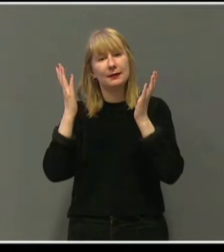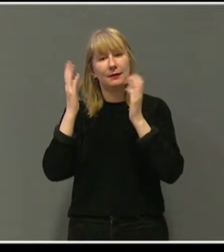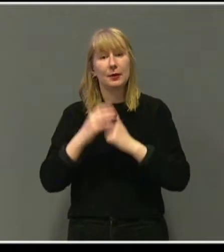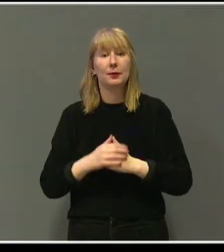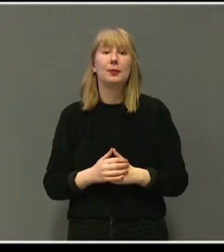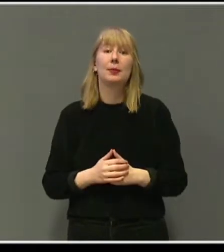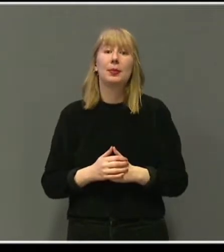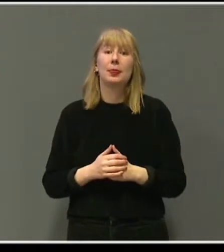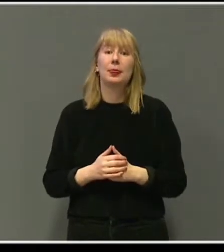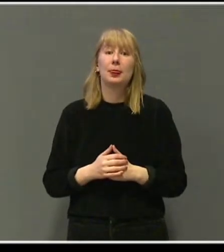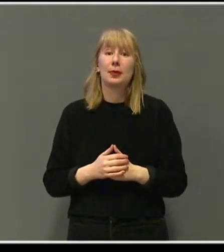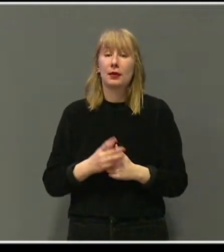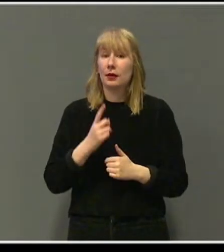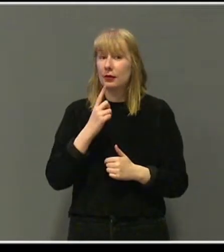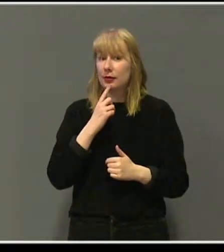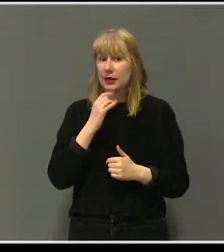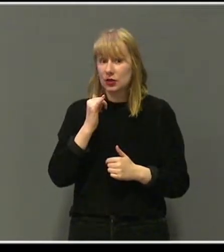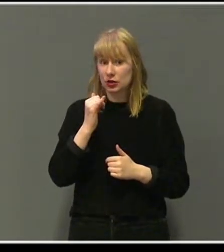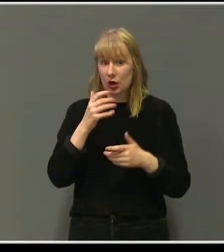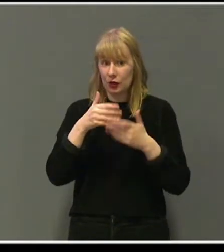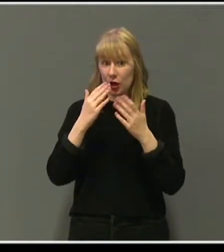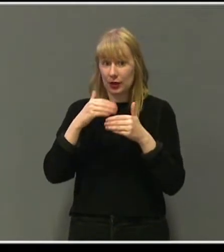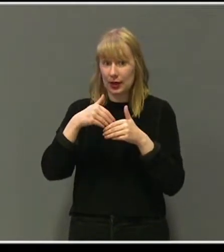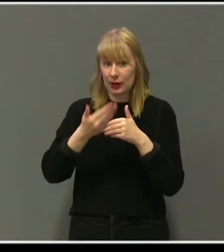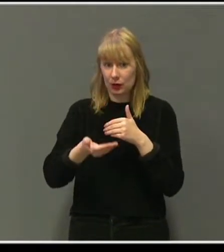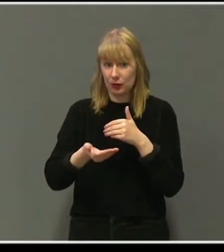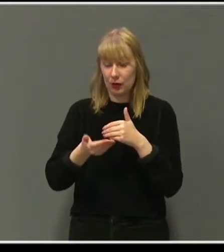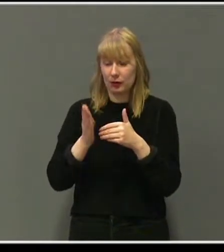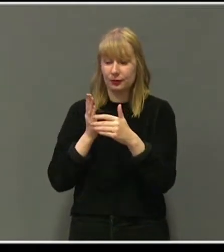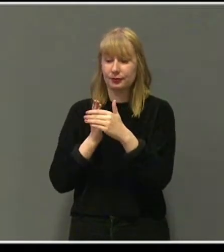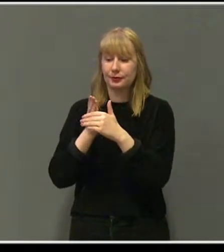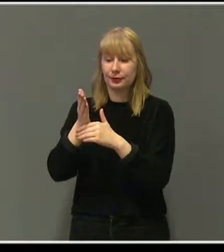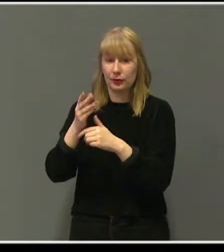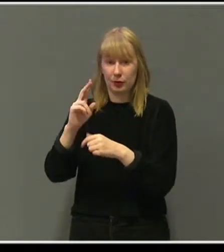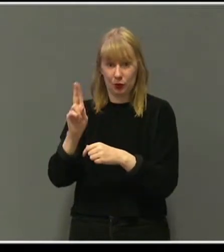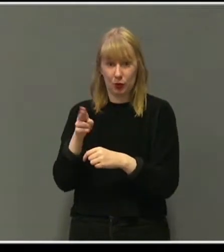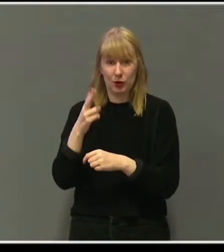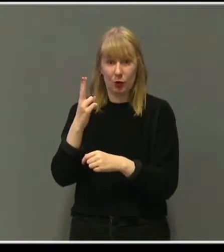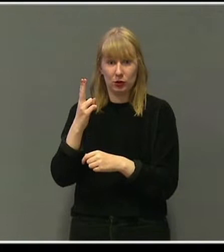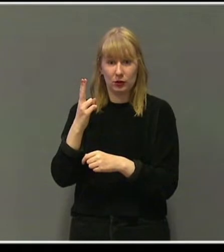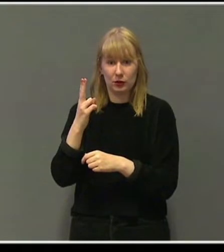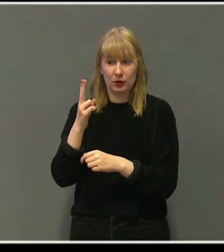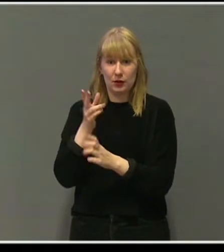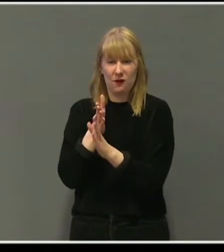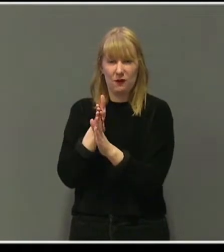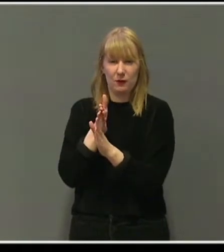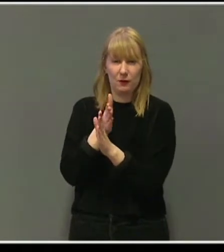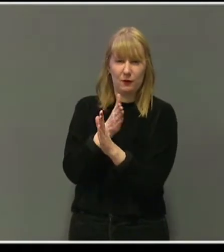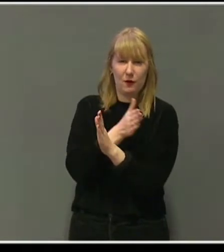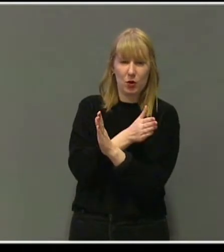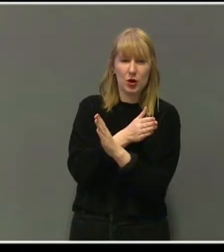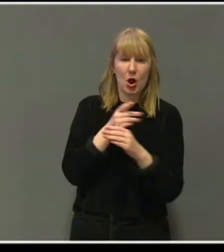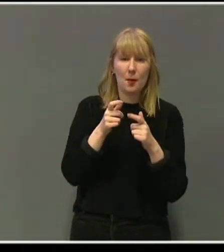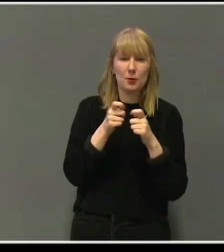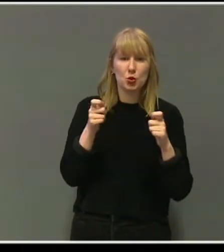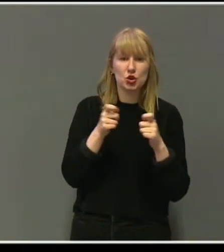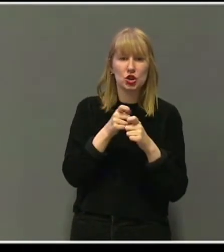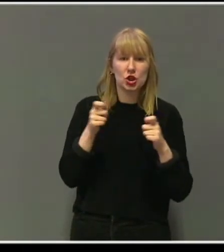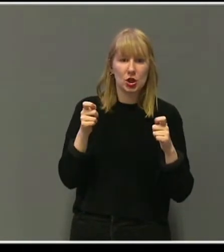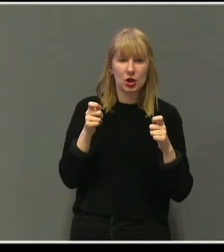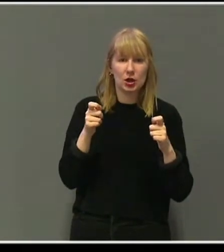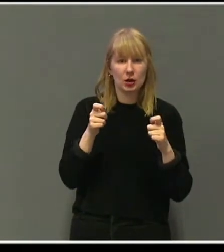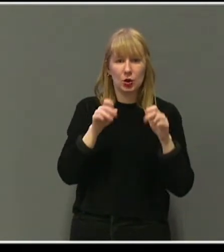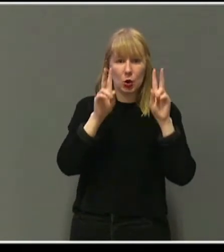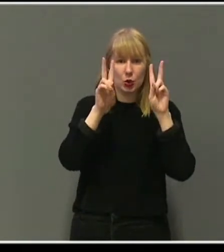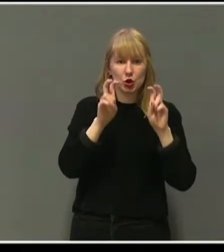Dagen etter, det var en tirsdag, hadde vi time på Ulvål. Noen uker tidligere hadde de tatt en muskelbiopsi fra